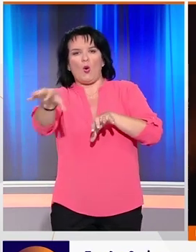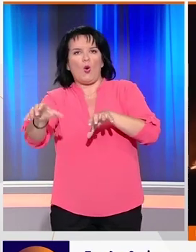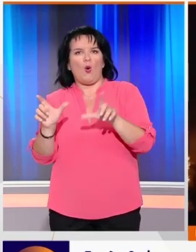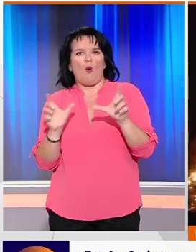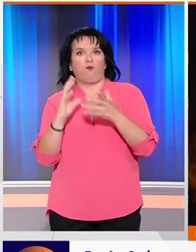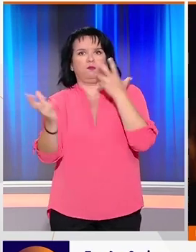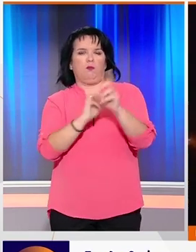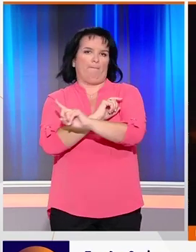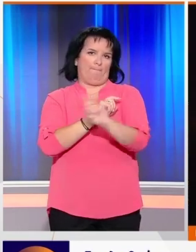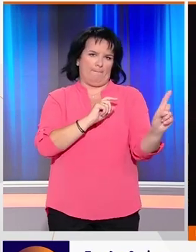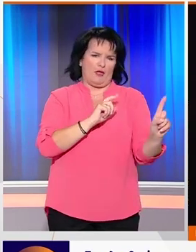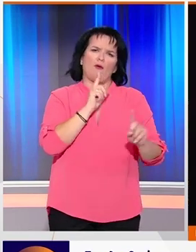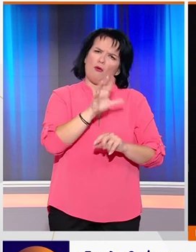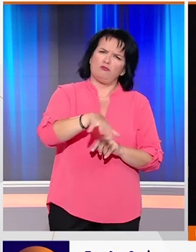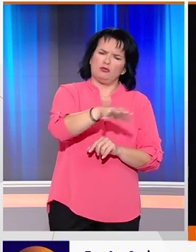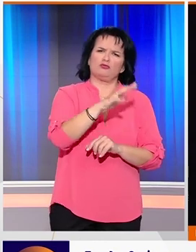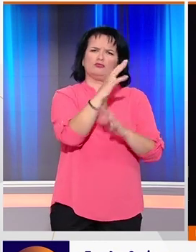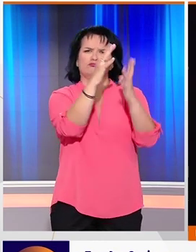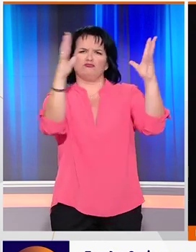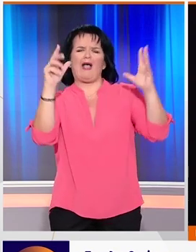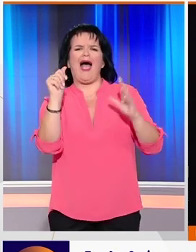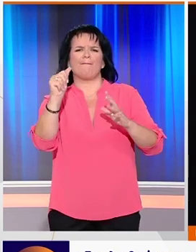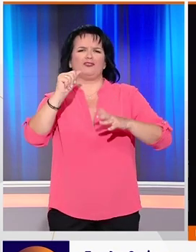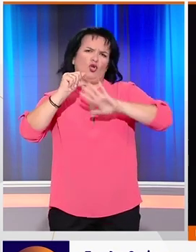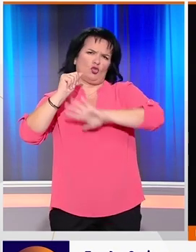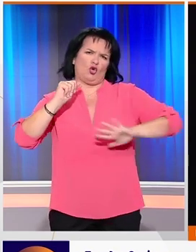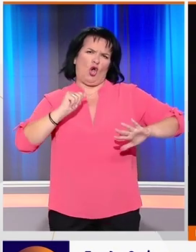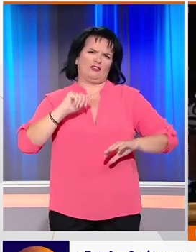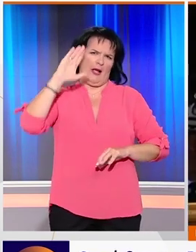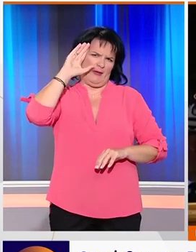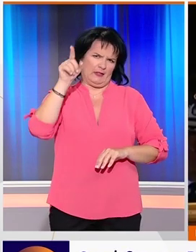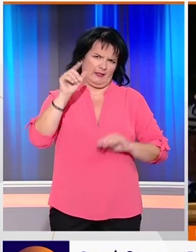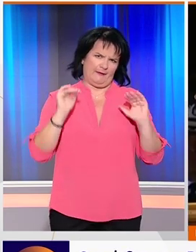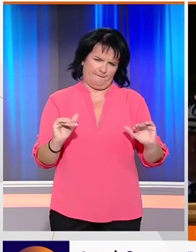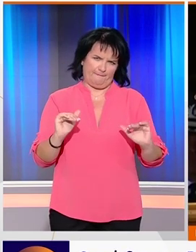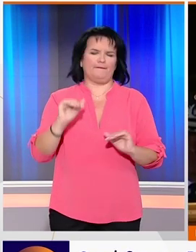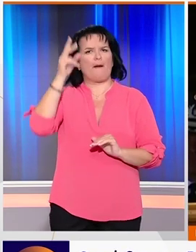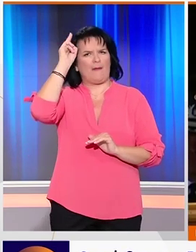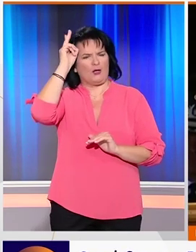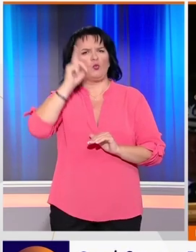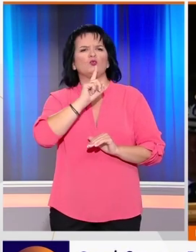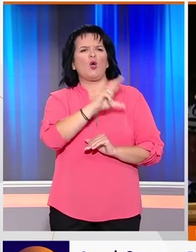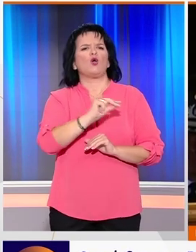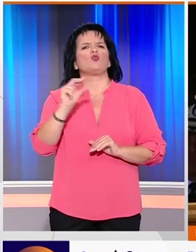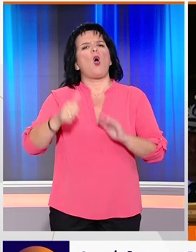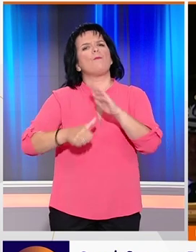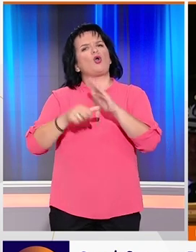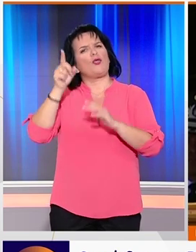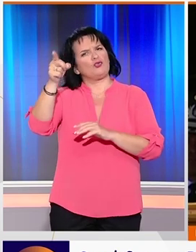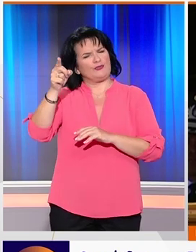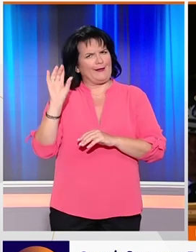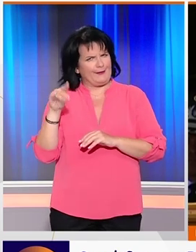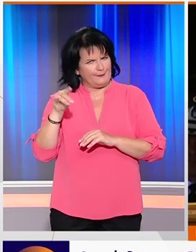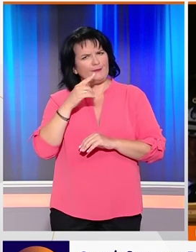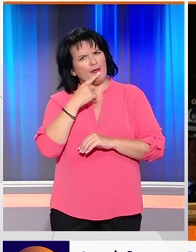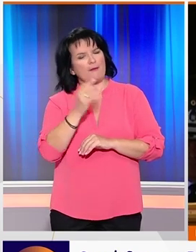περιοχές όπως συνέβη σε μεγάλο τμήμα του Αμαζονίου που εκτείνεται στο Περού. Ο πρόεδρος της Βολιβίας Εύο Μοράλες έχει συγκαλέσει σε